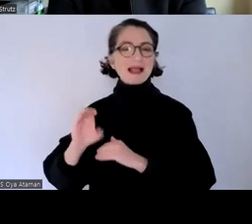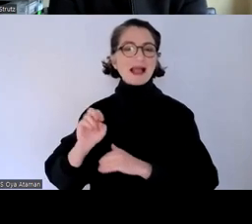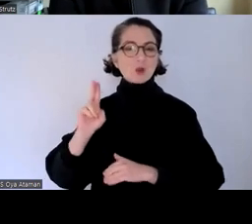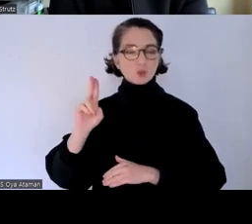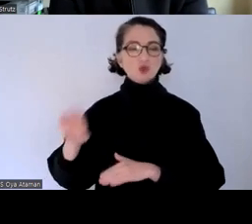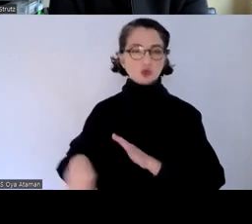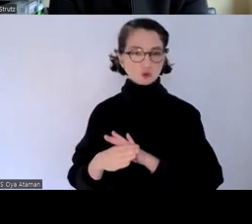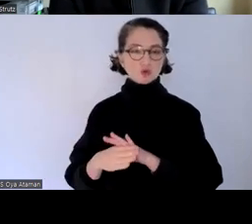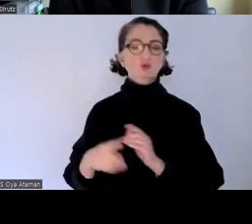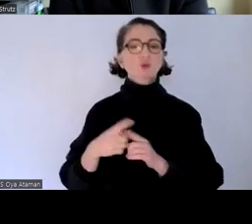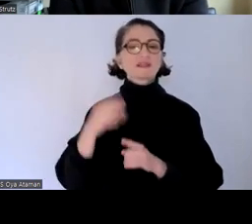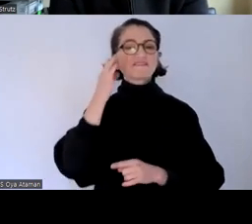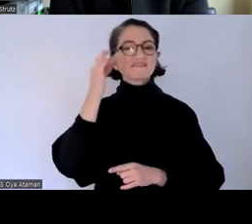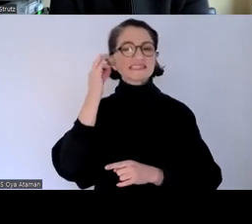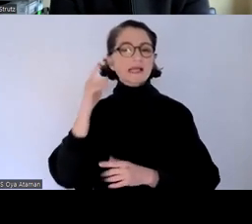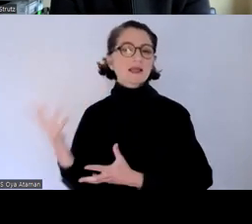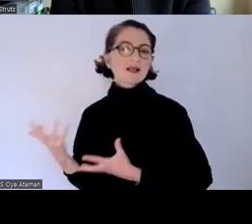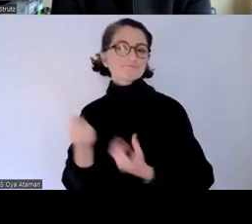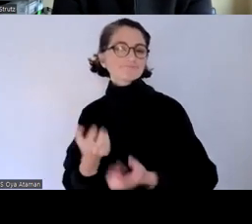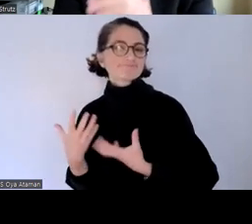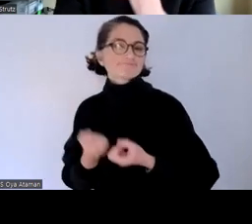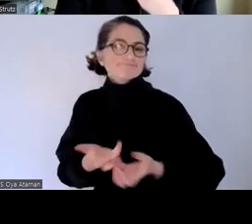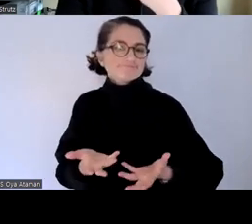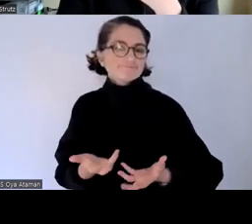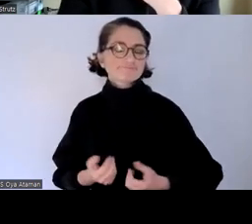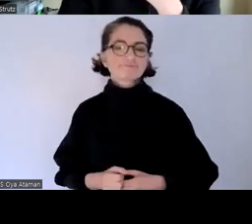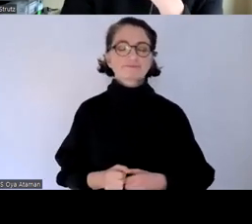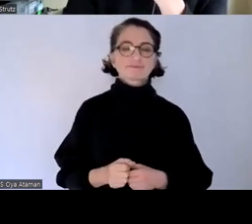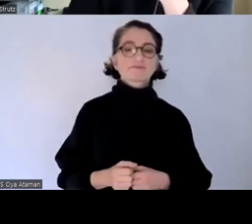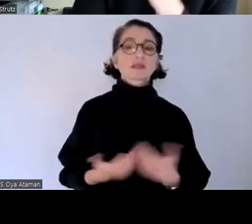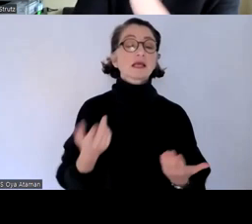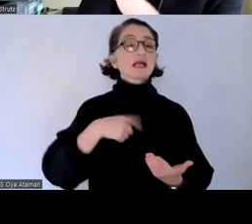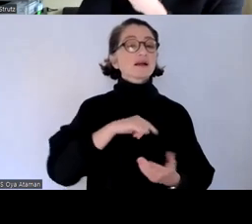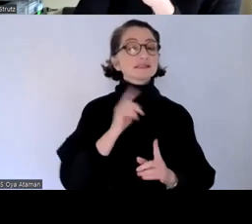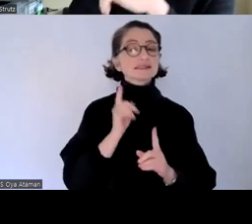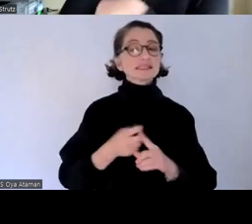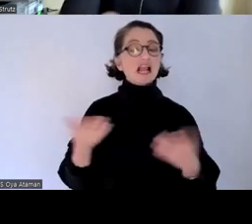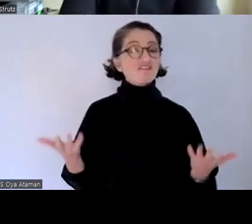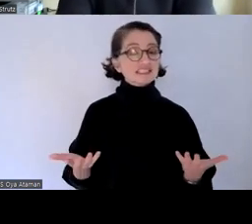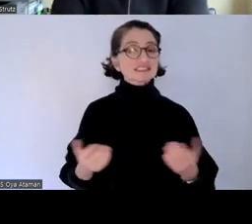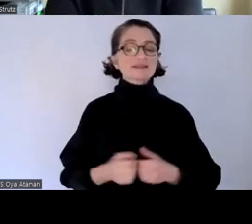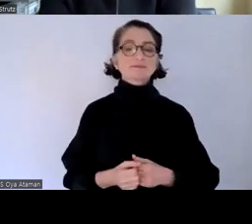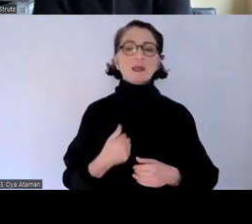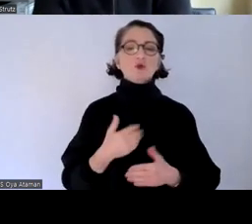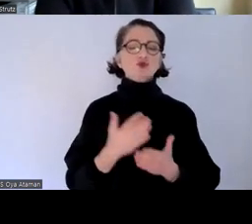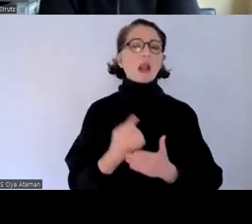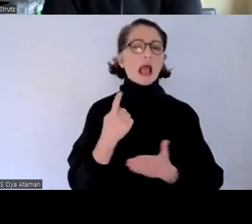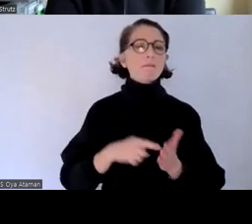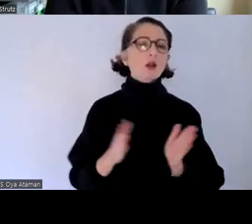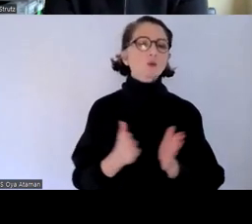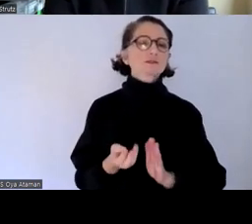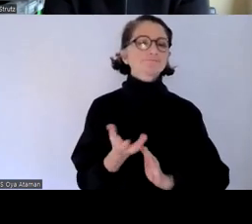reintragen was sollen wir tun ich habe es schon mal einmal kurz benannt also es geht